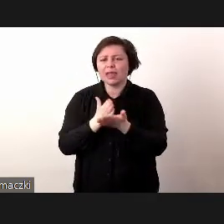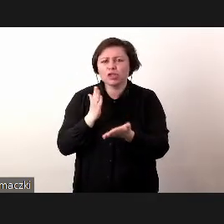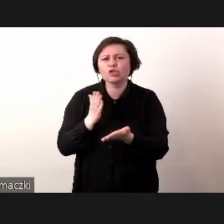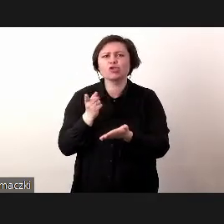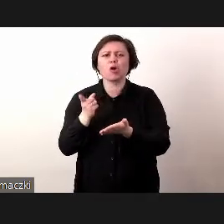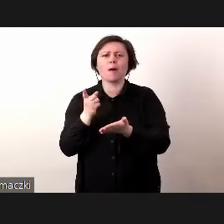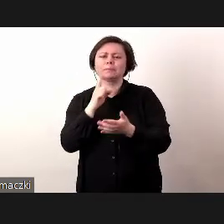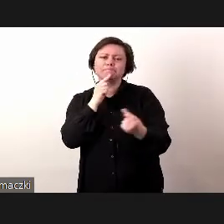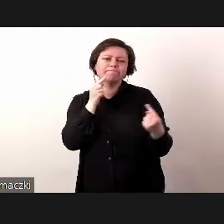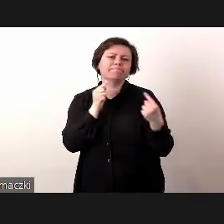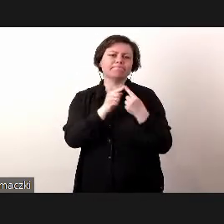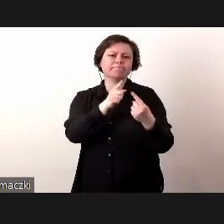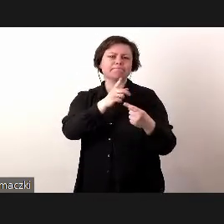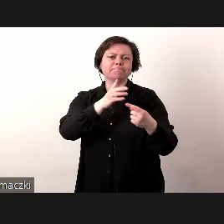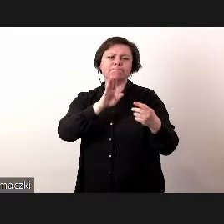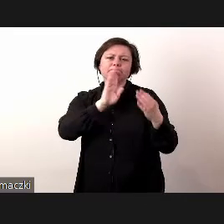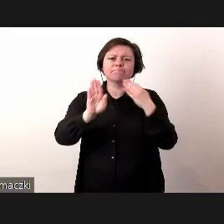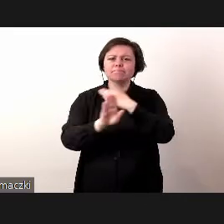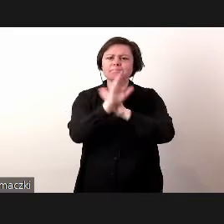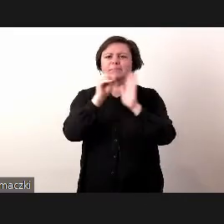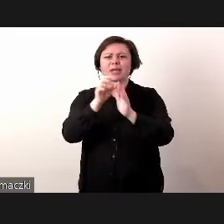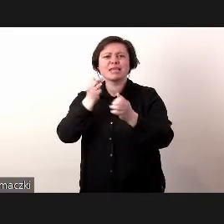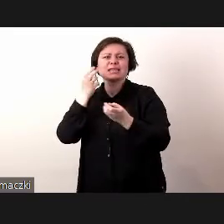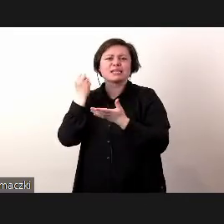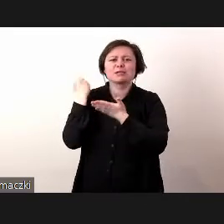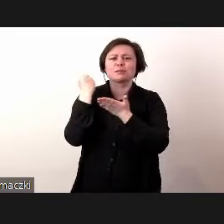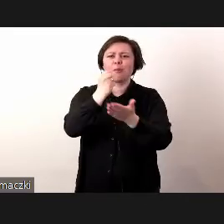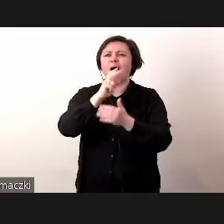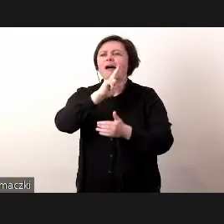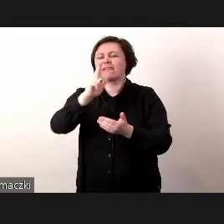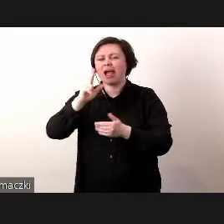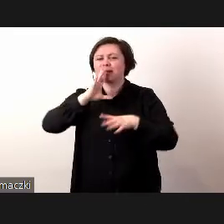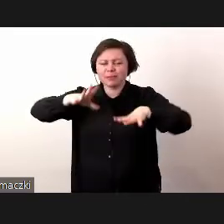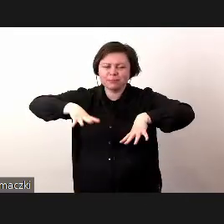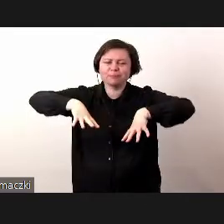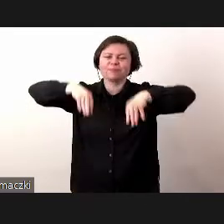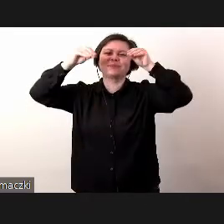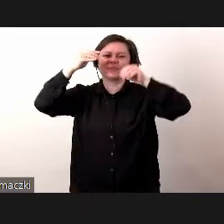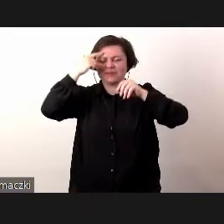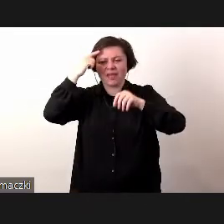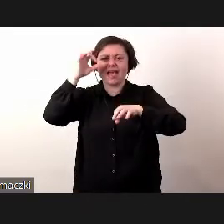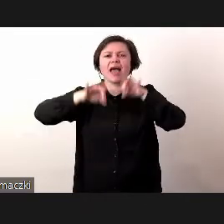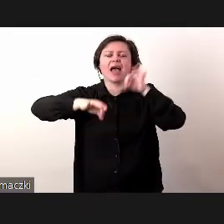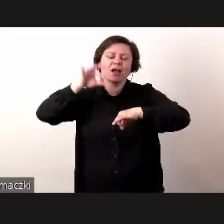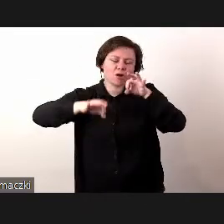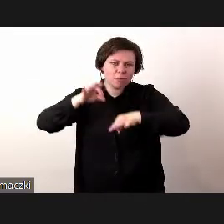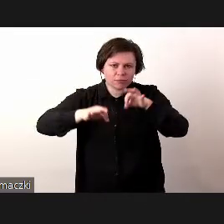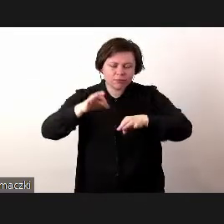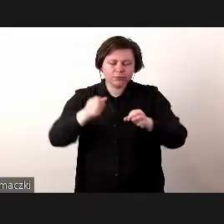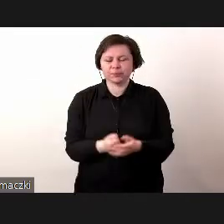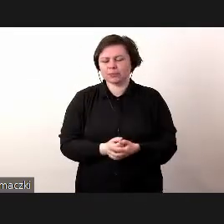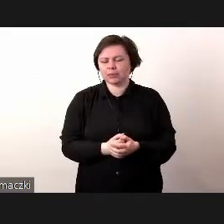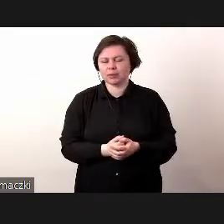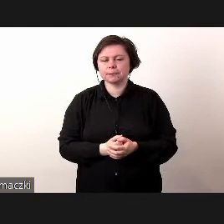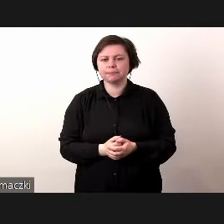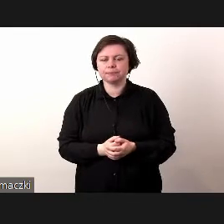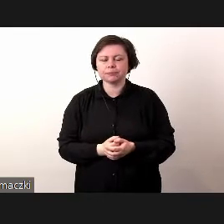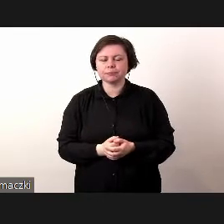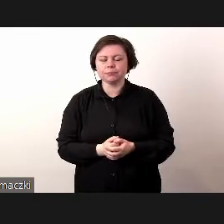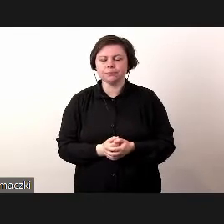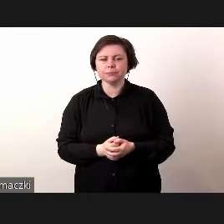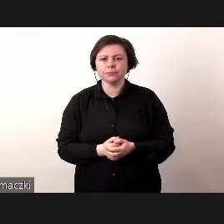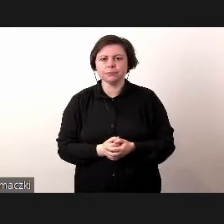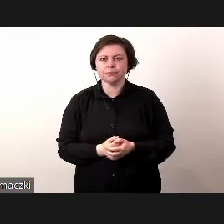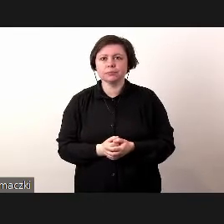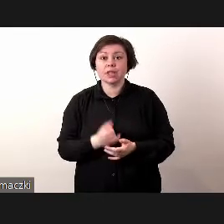typową prezentacją sponsor na początku każdej konferencji. Także